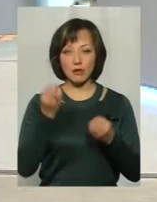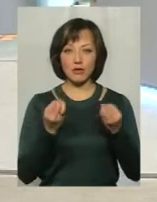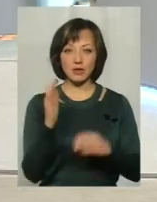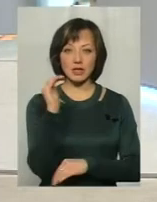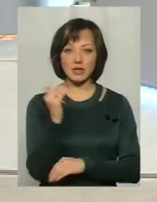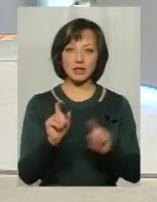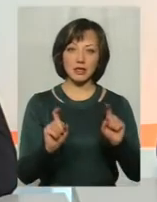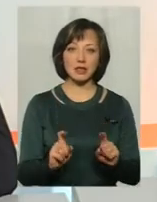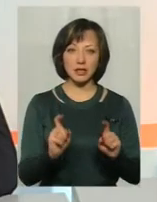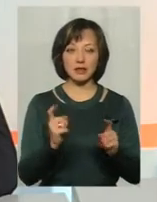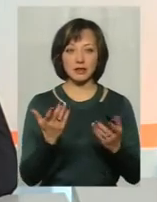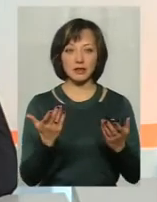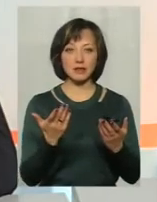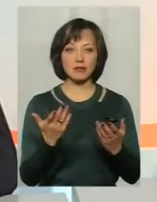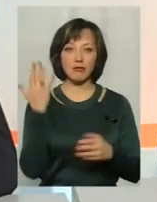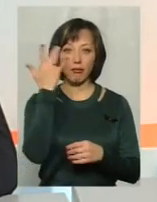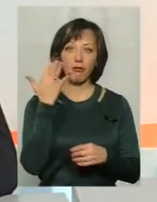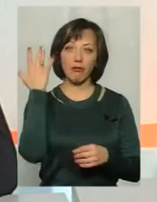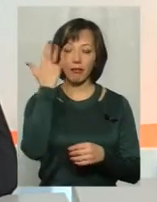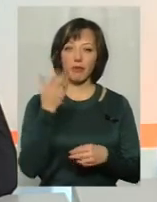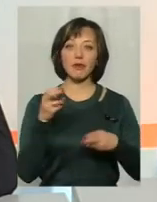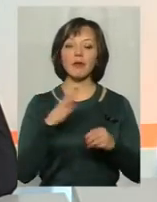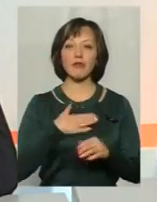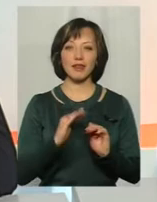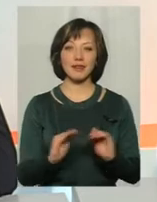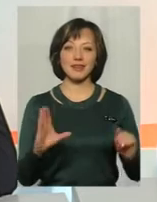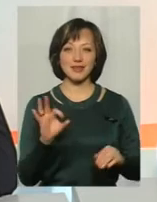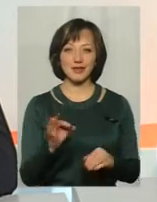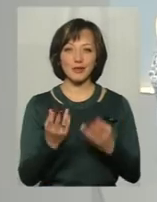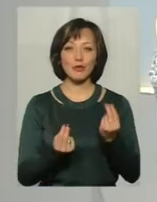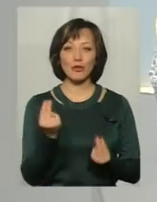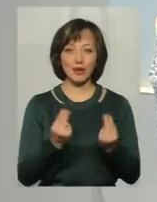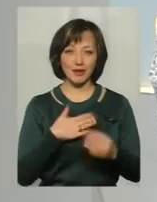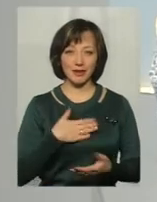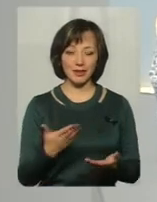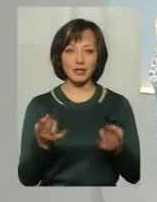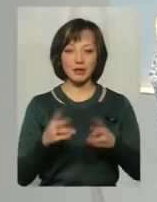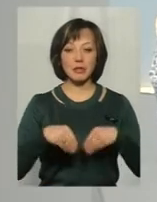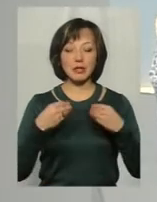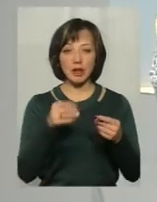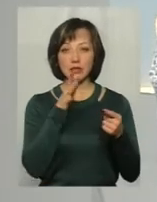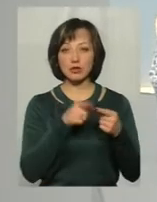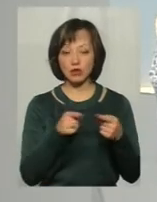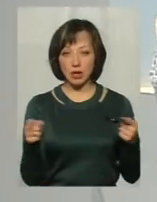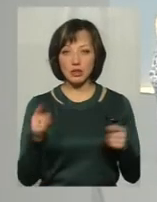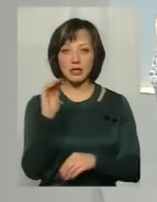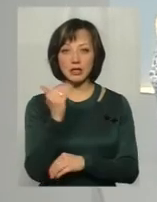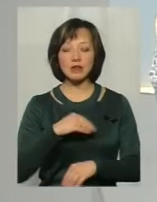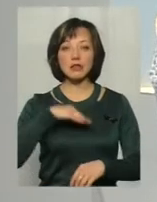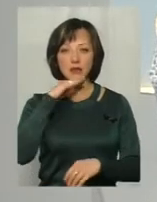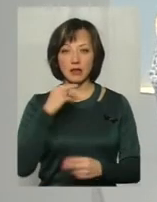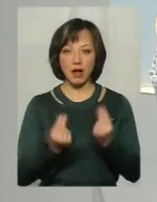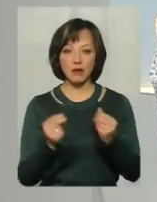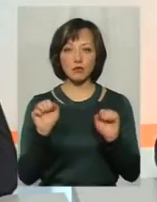дитина сидить і ось так сидить і мріє. А де ж моє дитинство? Де ж мої ігри? Треба дати той момент, щоб дитина награлася.